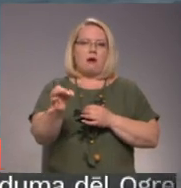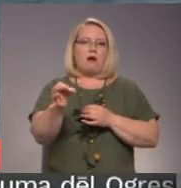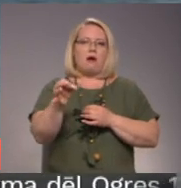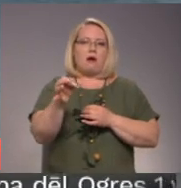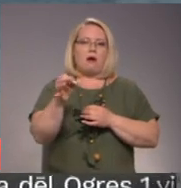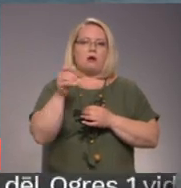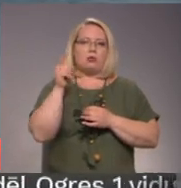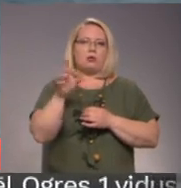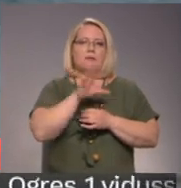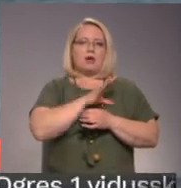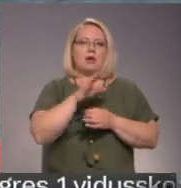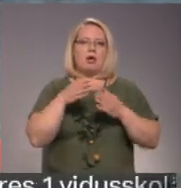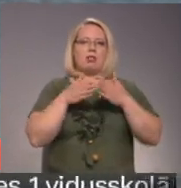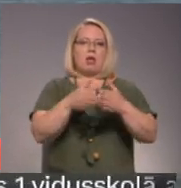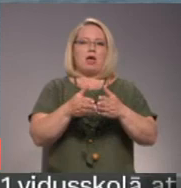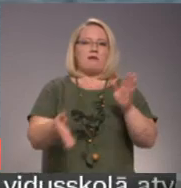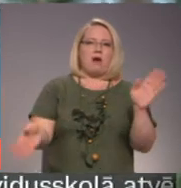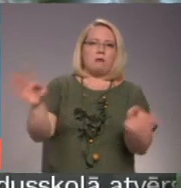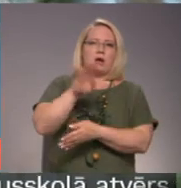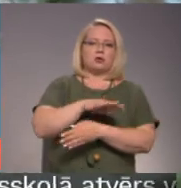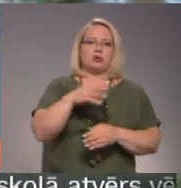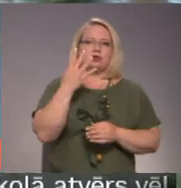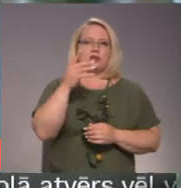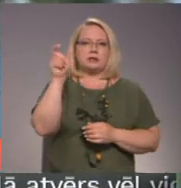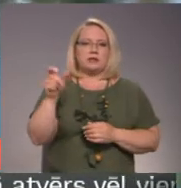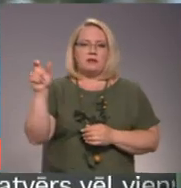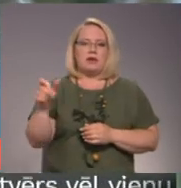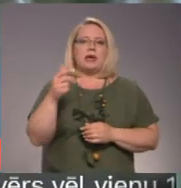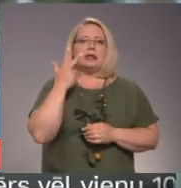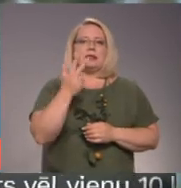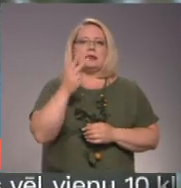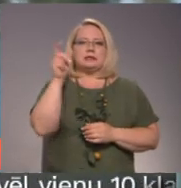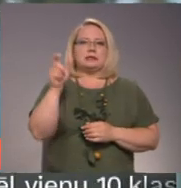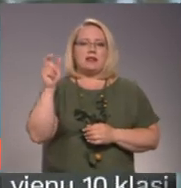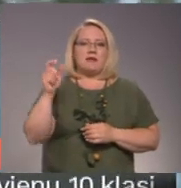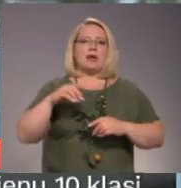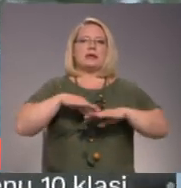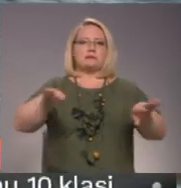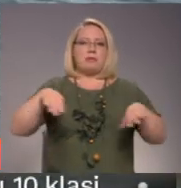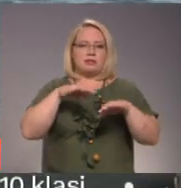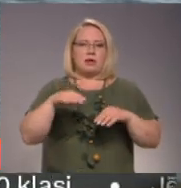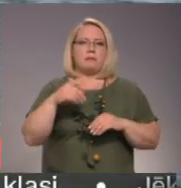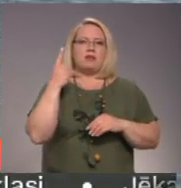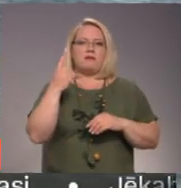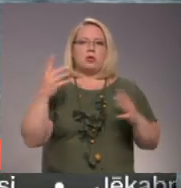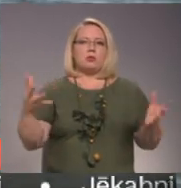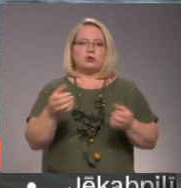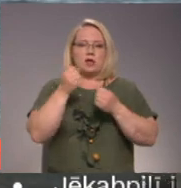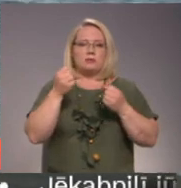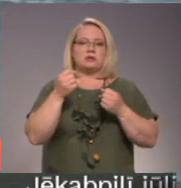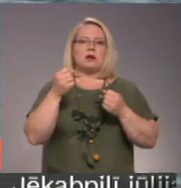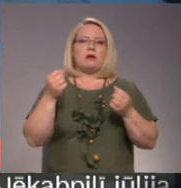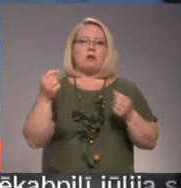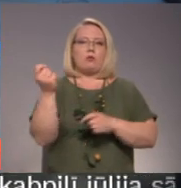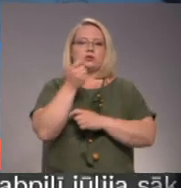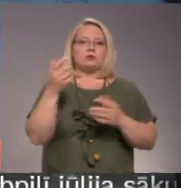sakvatorijā bija apgazusies laiva ar četriem cilvēkiem. Tris cilvēkiem izdevus izpādēt pašu spēkiem, bet vienu izglābā valsts augšlīgātnēs glāpšās